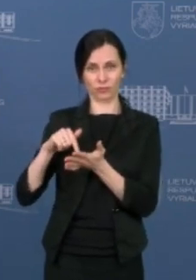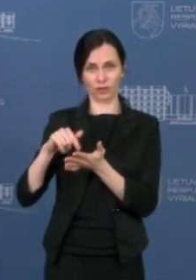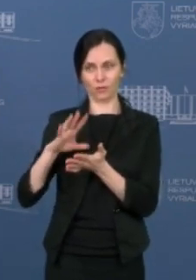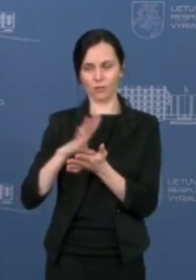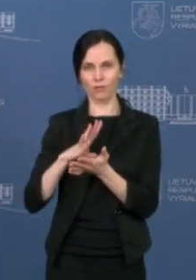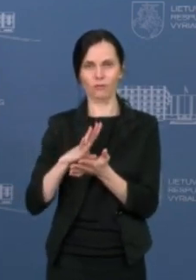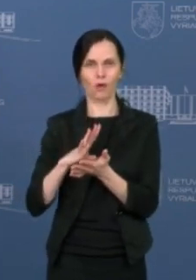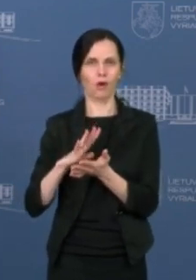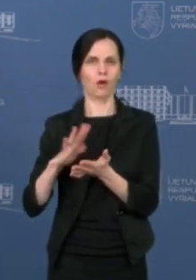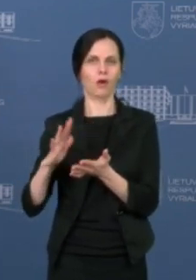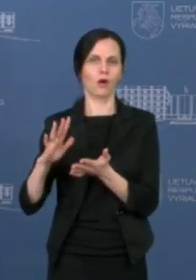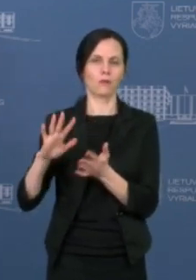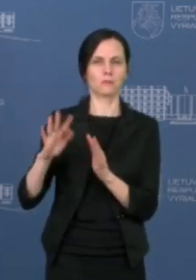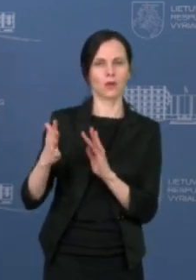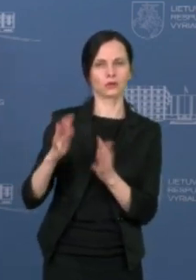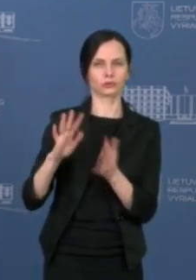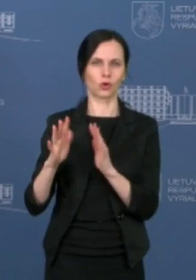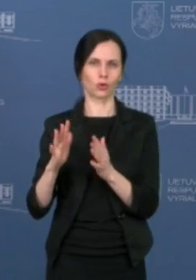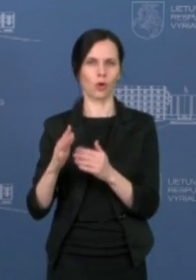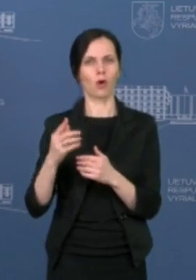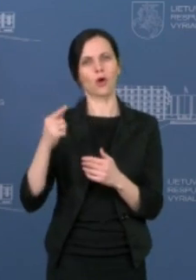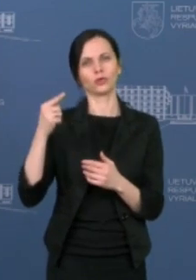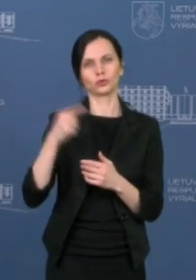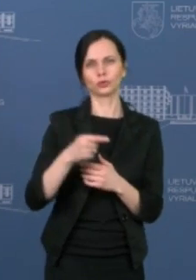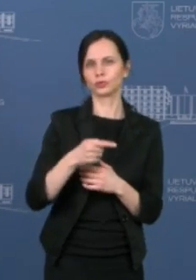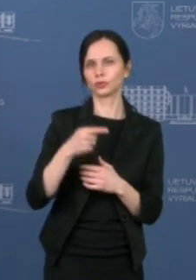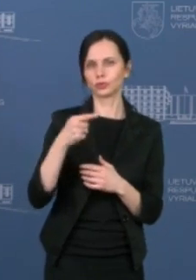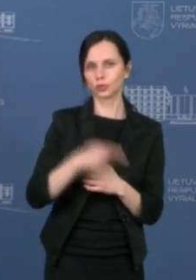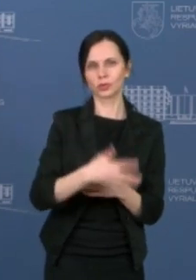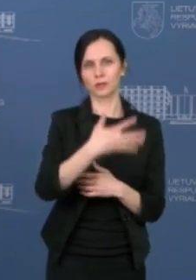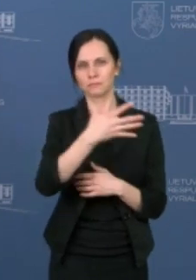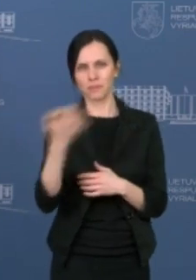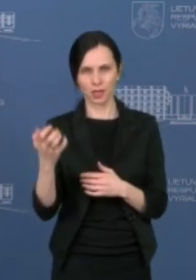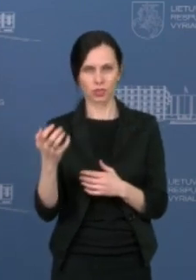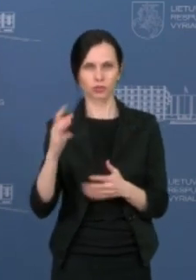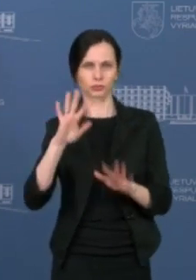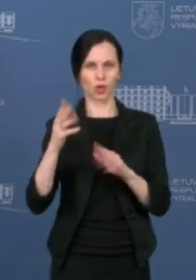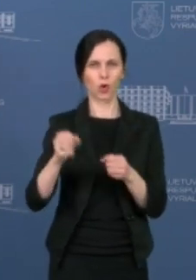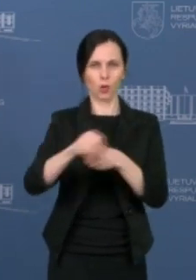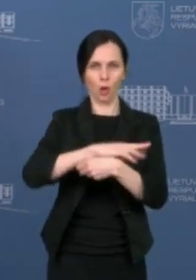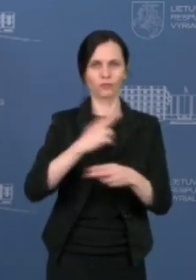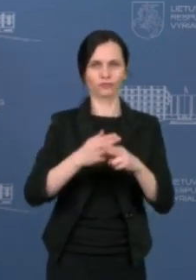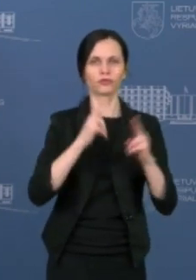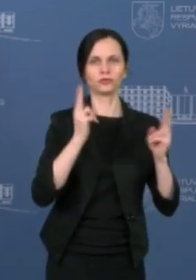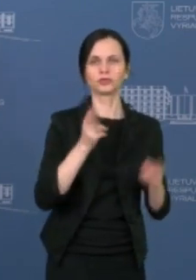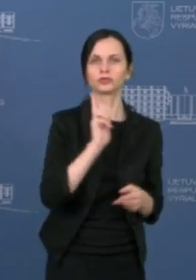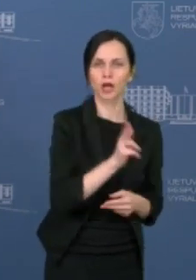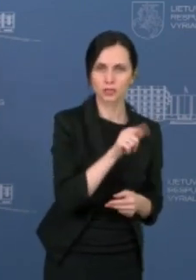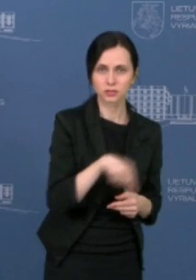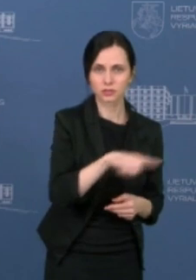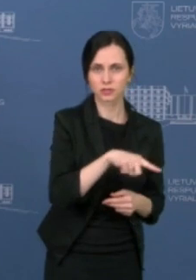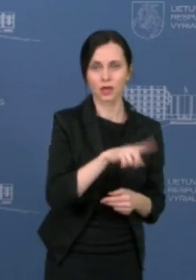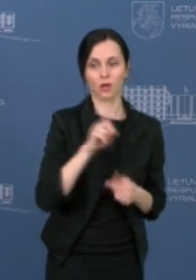atvejų beveik pusantro tūkstančio šimtui tūkstančių gyventojų. Šiandien, kada